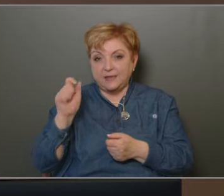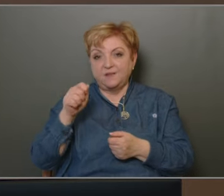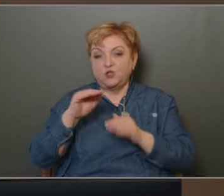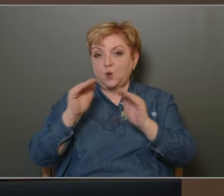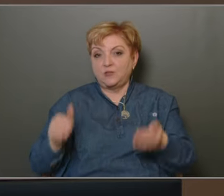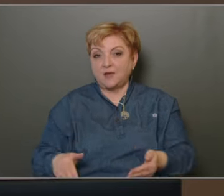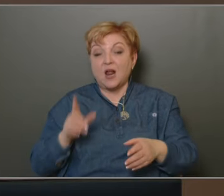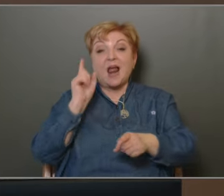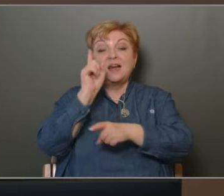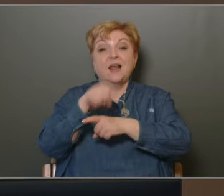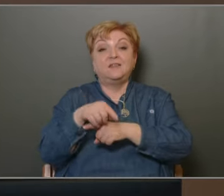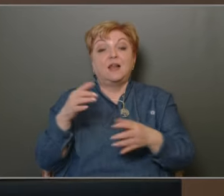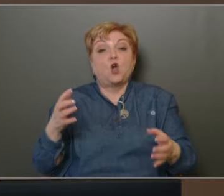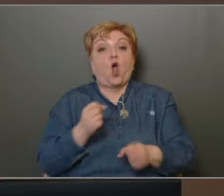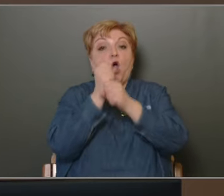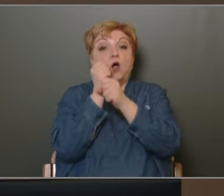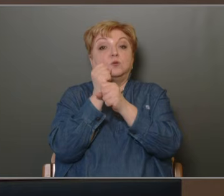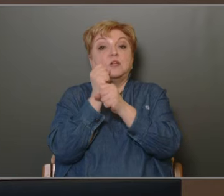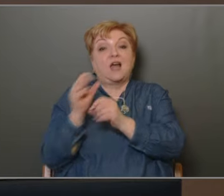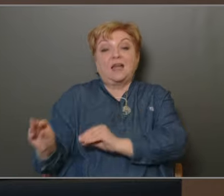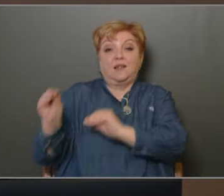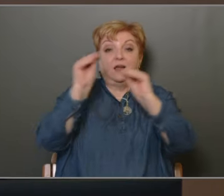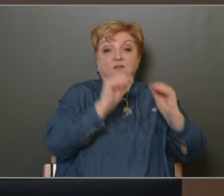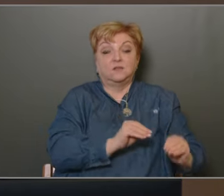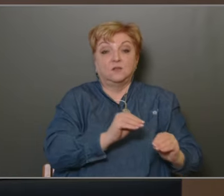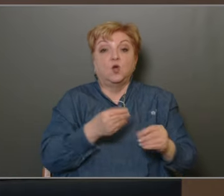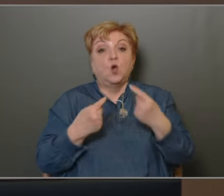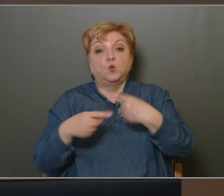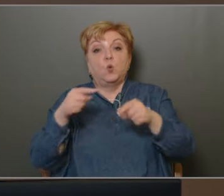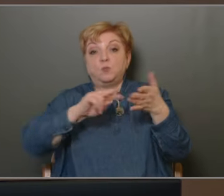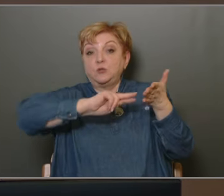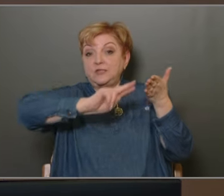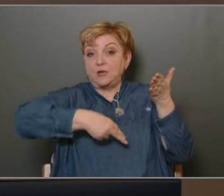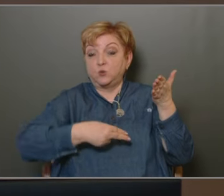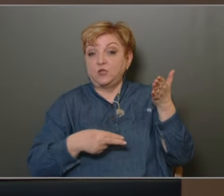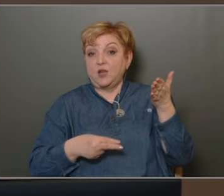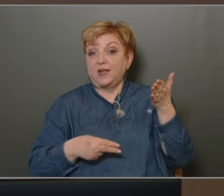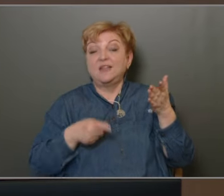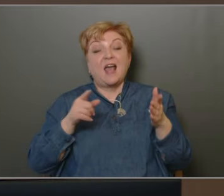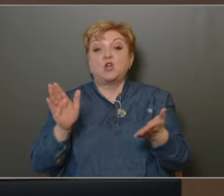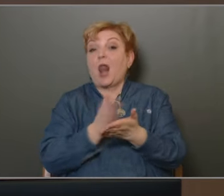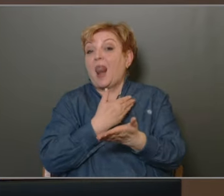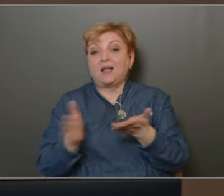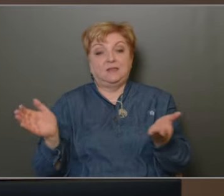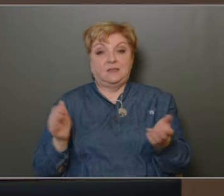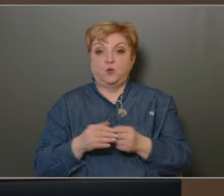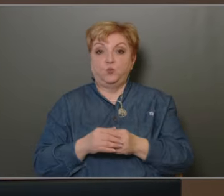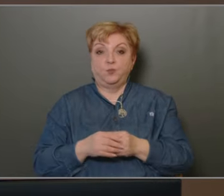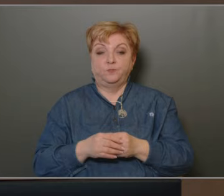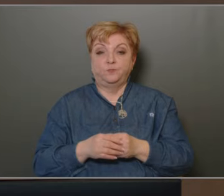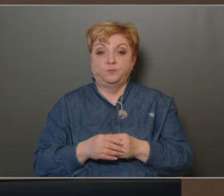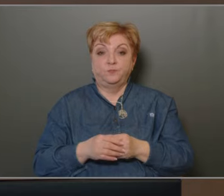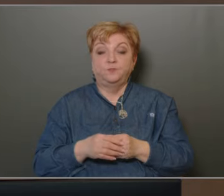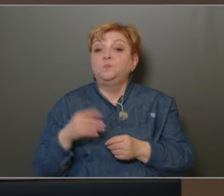hogy egy rendelet alkotással át lehet cedálni a különböző szerződéseket. Tehát ez a legegyszerűbb a